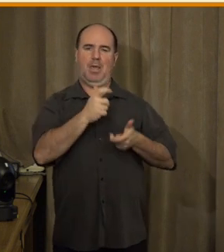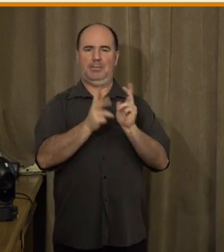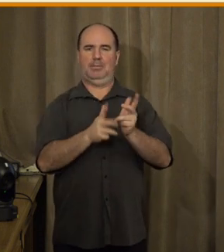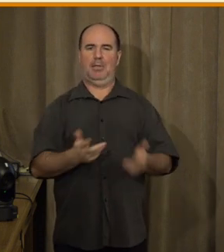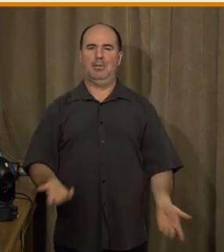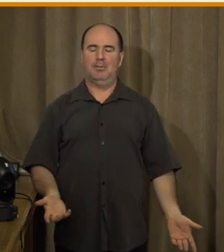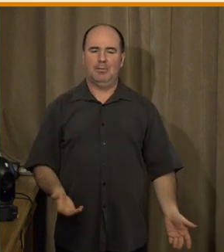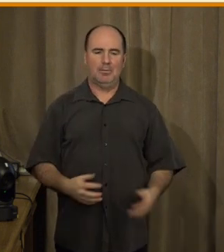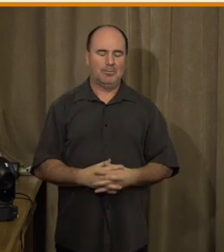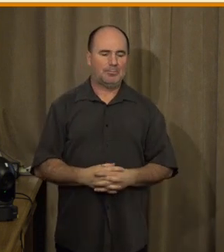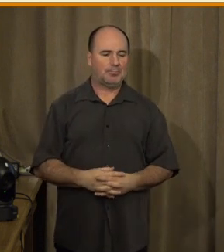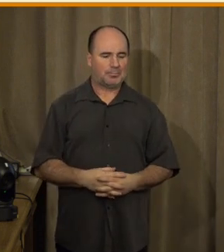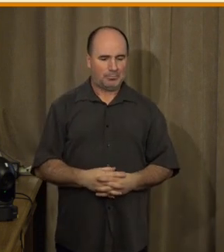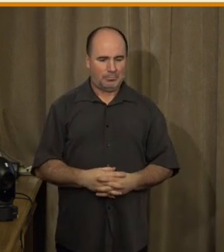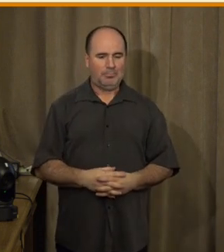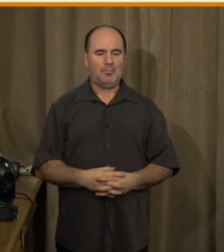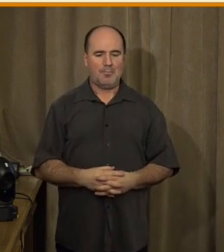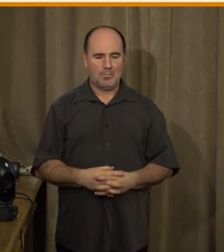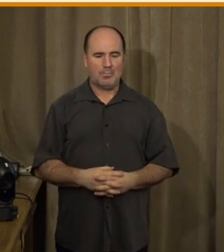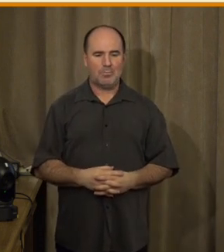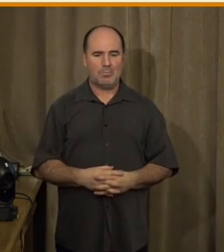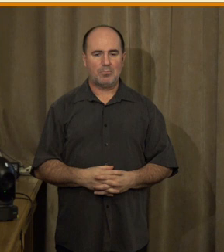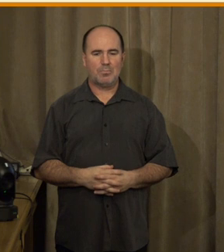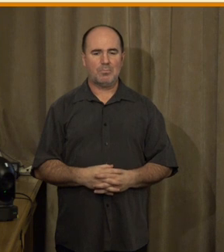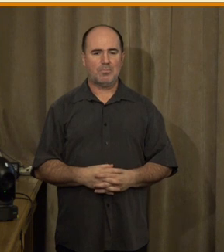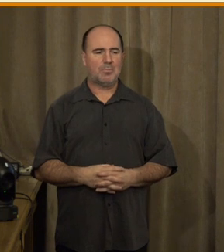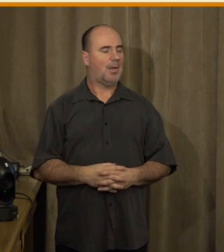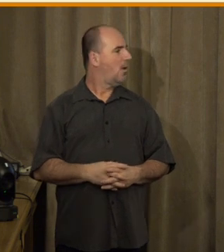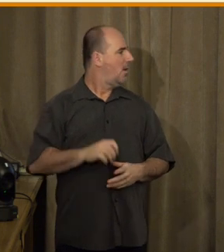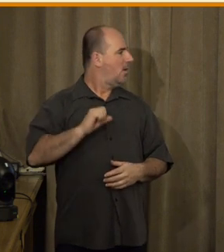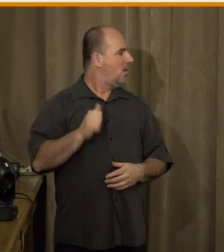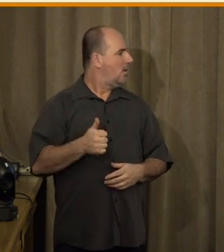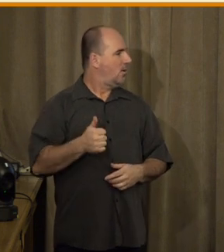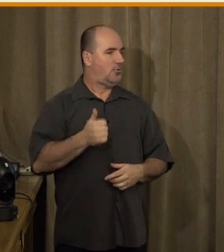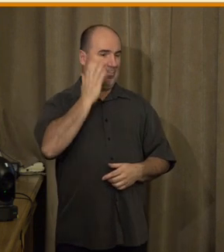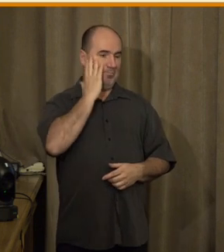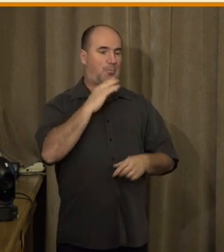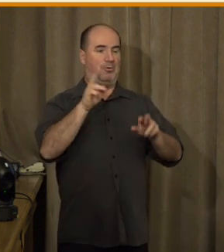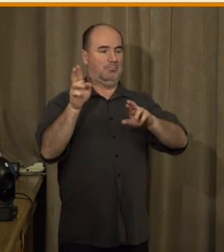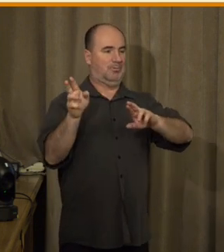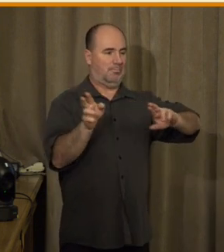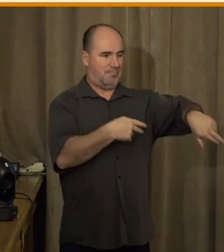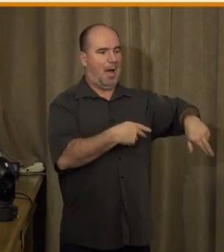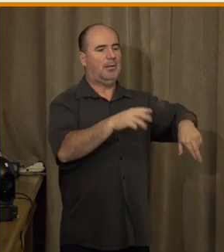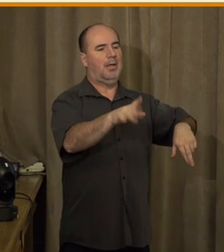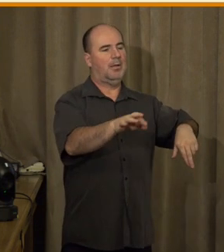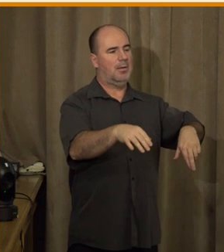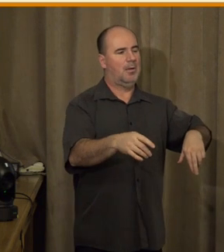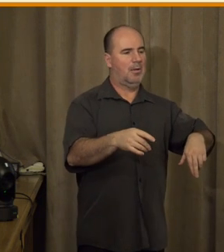V zásadě z toho já bych ještě poprosila, jestli se můžu vrátit na začátek, na první slide.